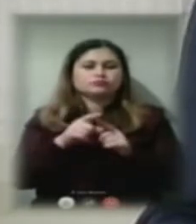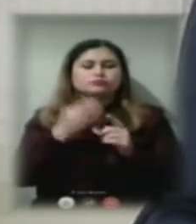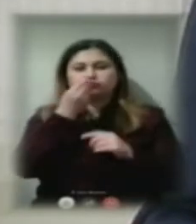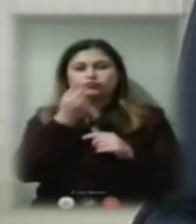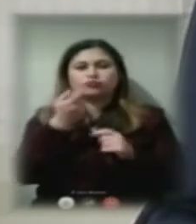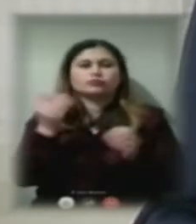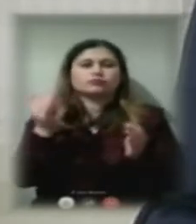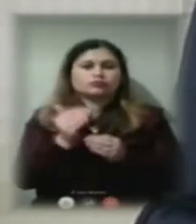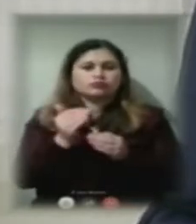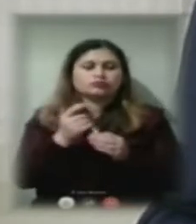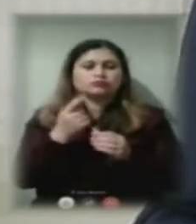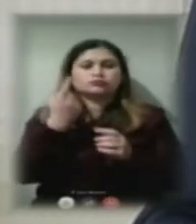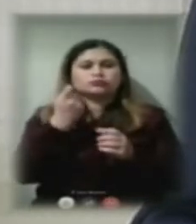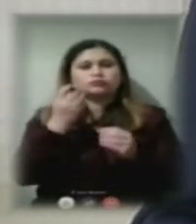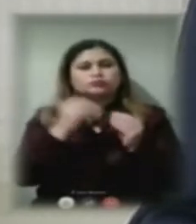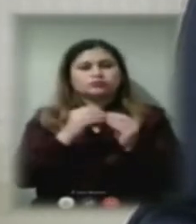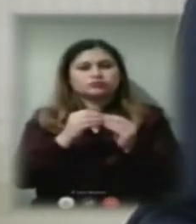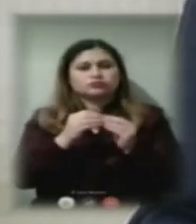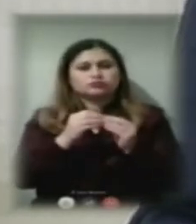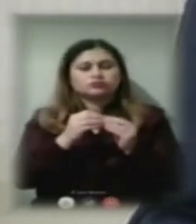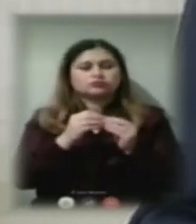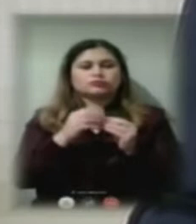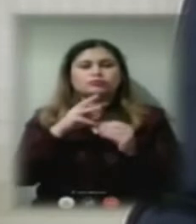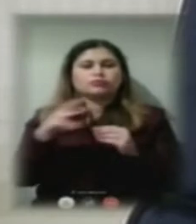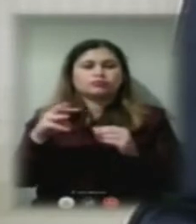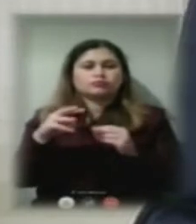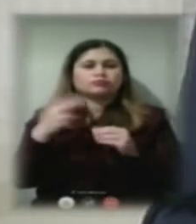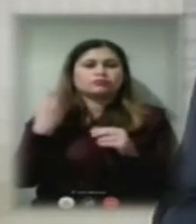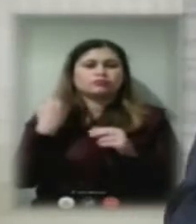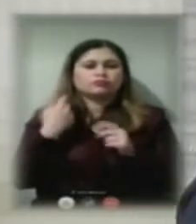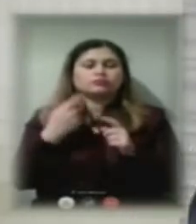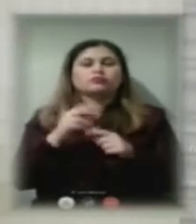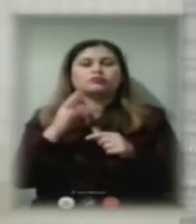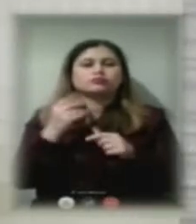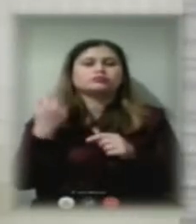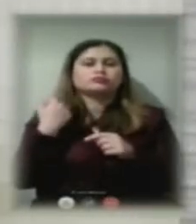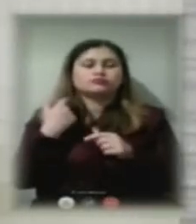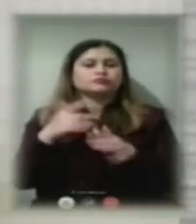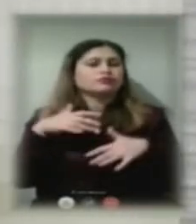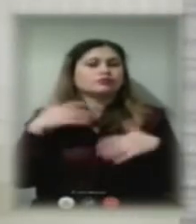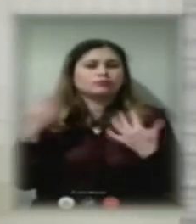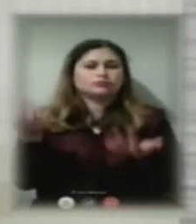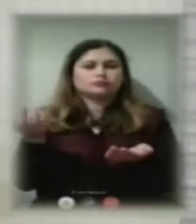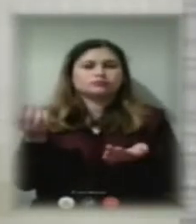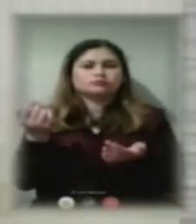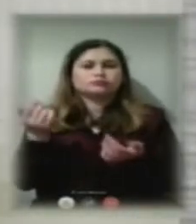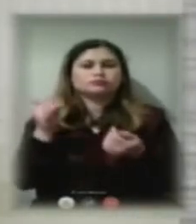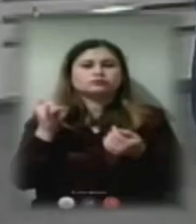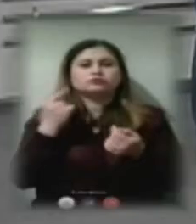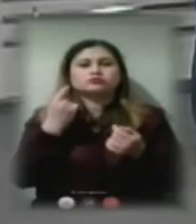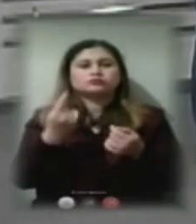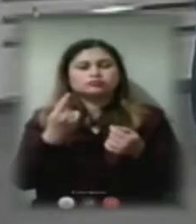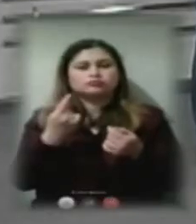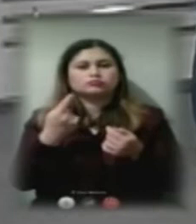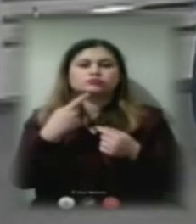110 мільйонів гривень. Але ж заборгованість колосальна. І в одного, і в іншого